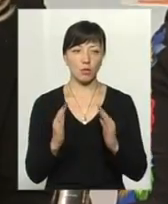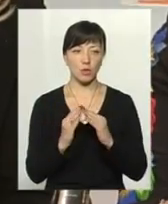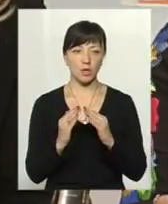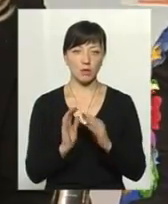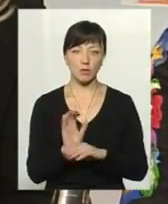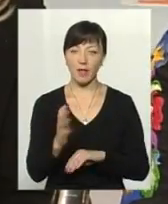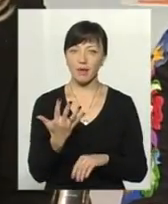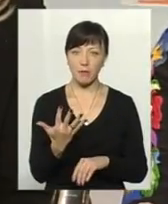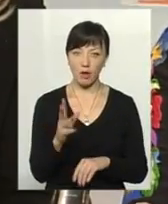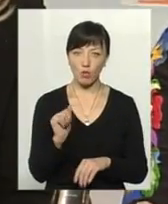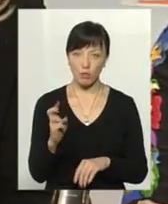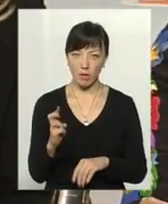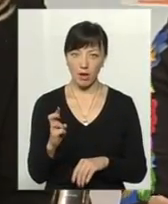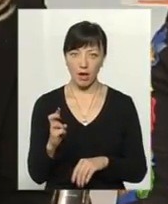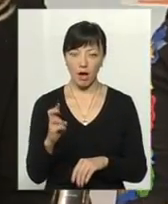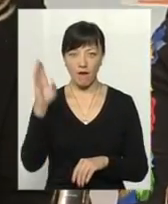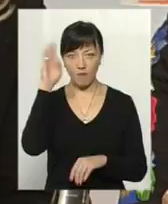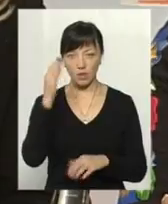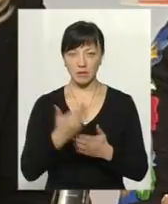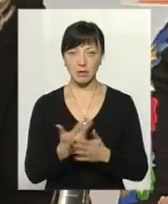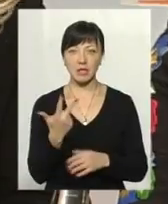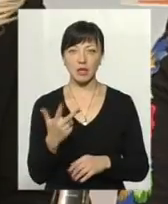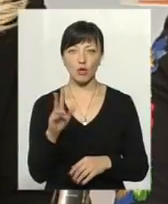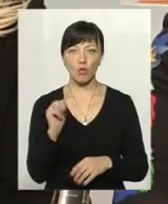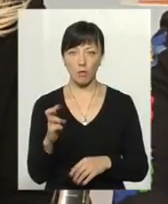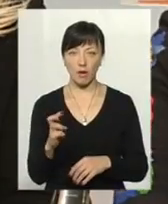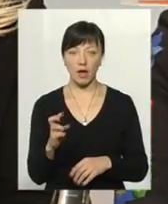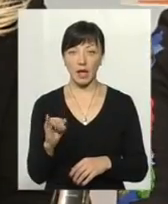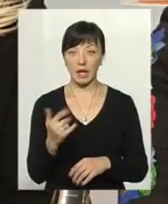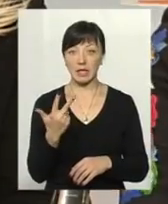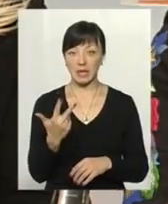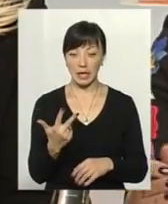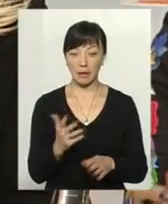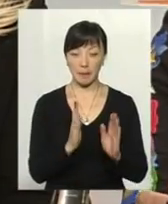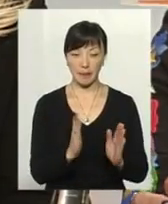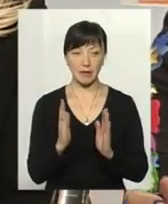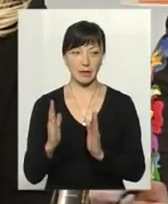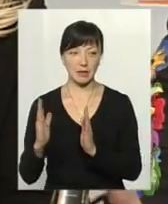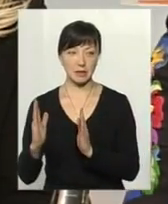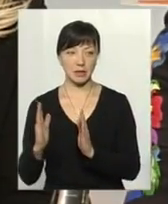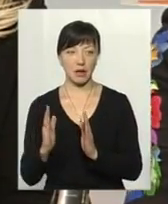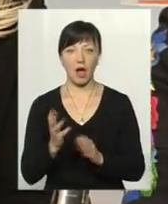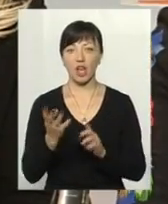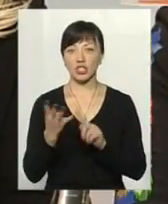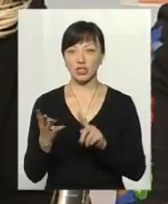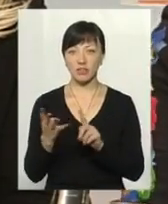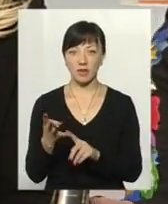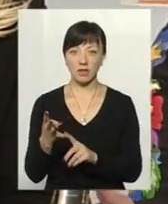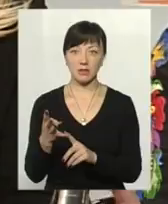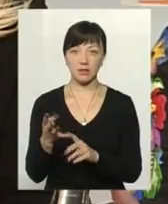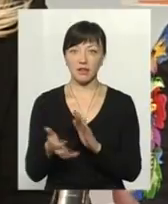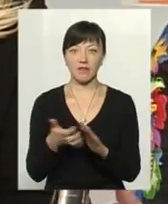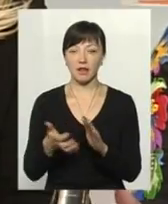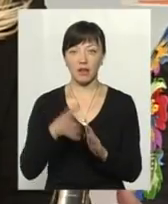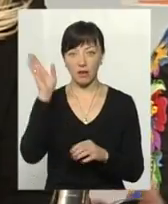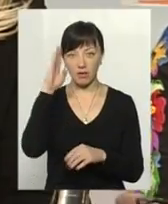поступає вже не 5 кубів води, а, допустим, 3. І 3 під'їзда обігріваються, а 4 під'їзд туди просто не